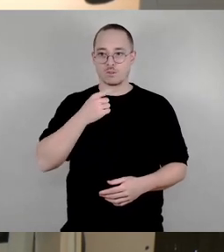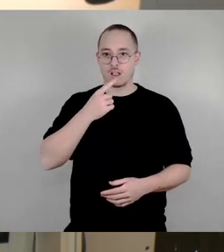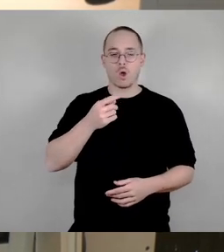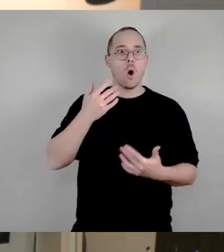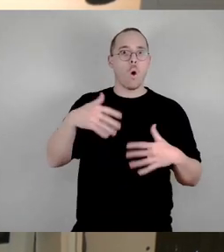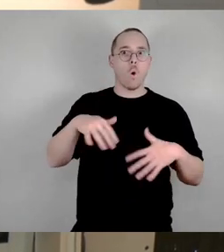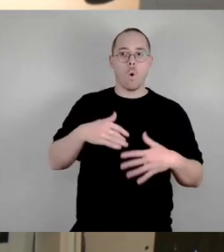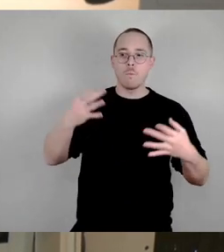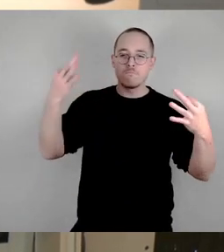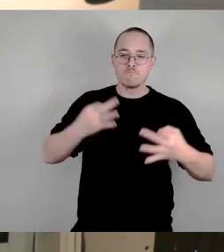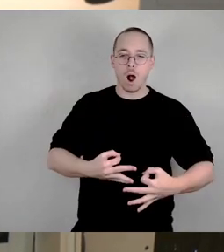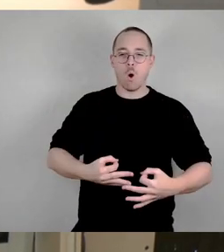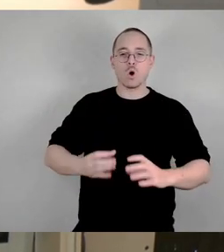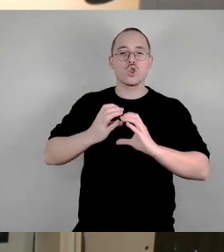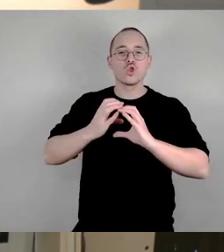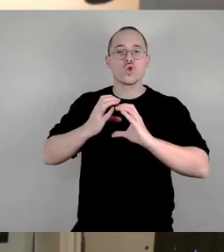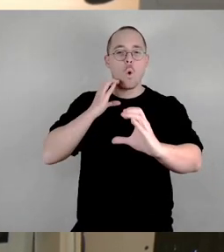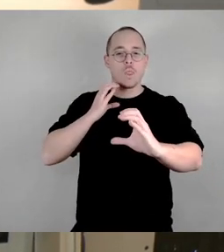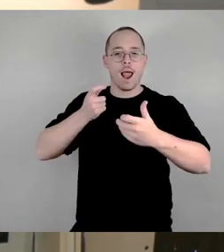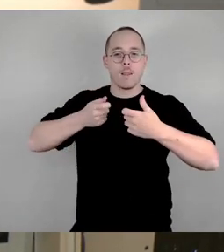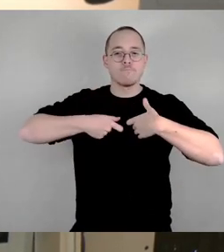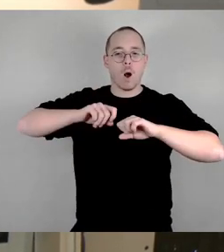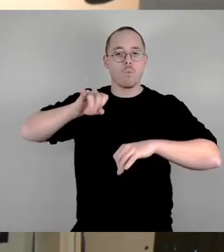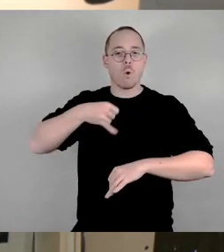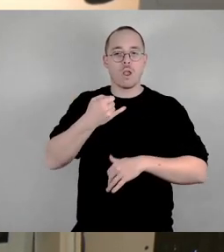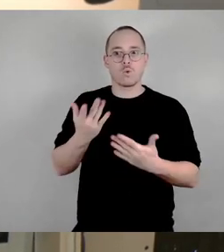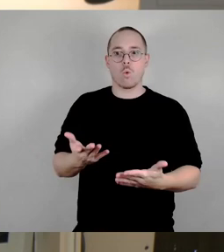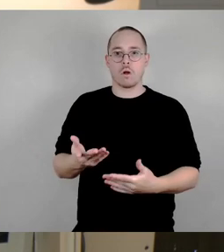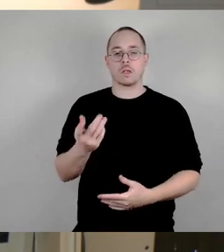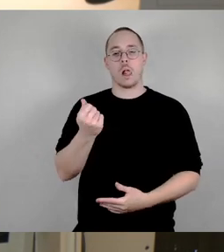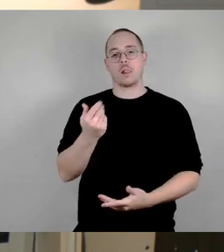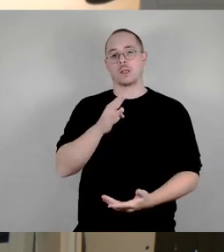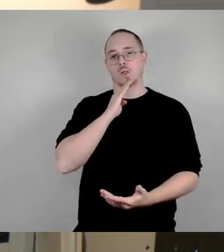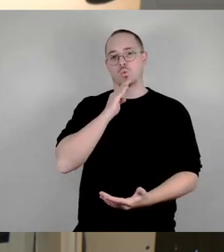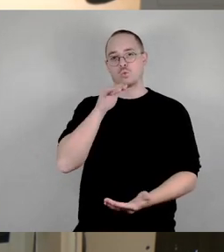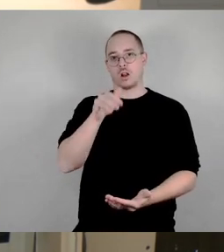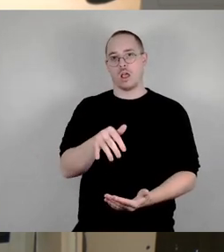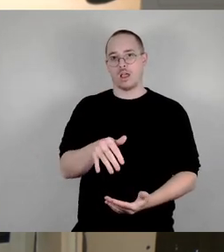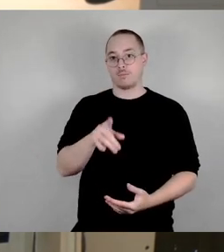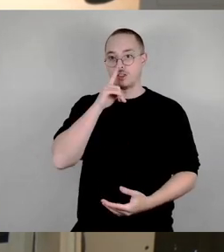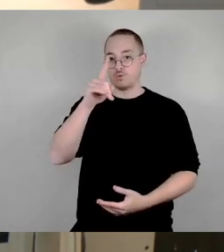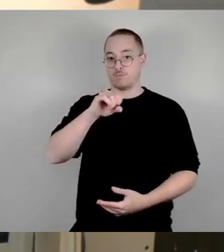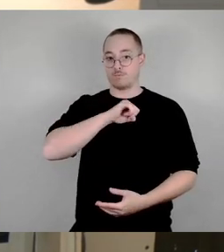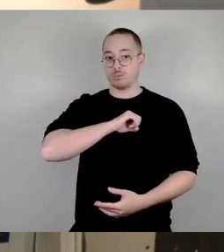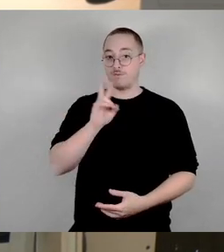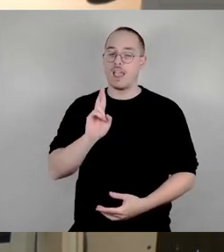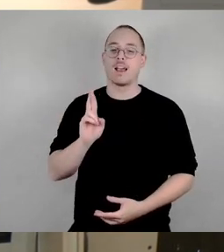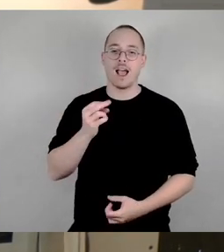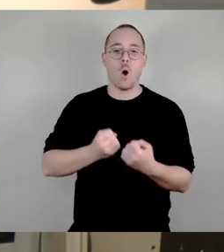Ecke. Dafür ist plötzlich Geld da. Das nützt aber natürlich nur vorrangig den Autofahrer, der dann ungestört ohne